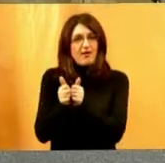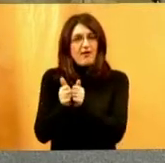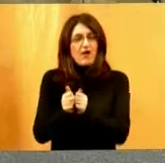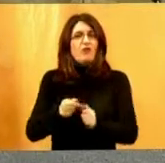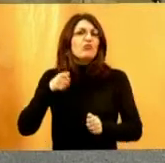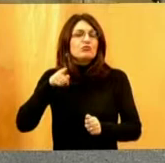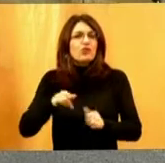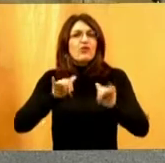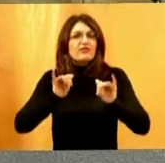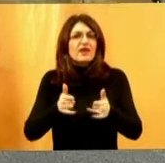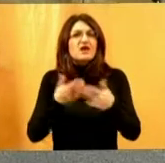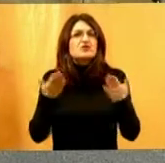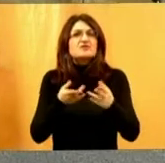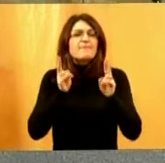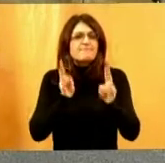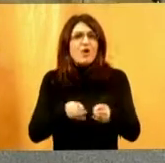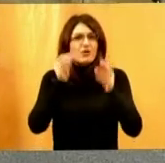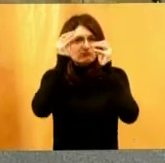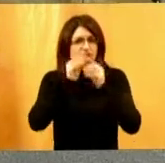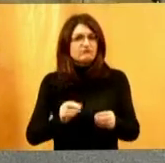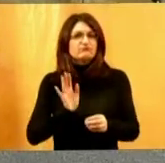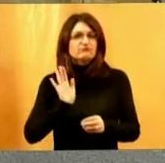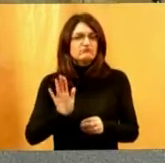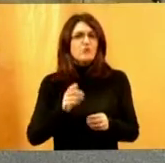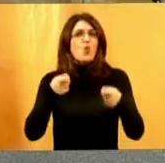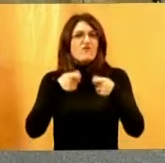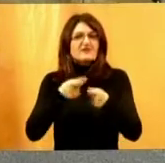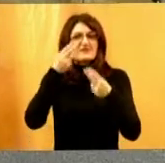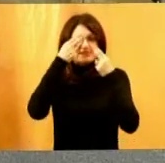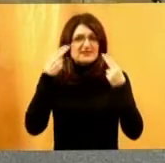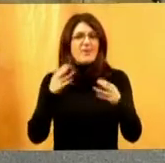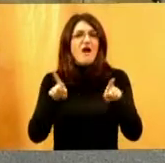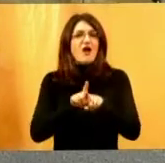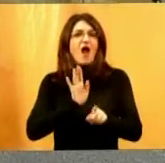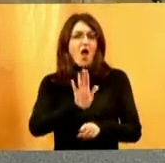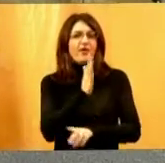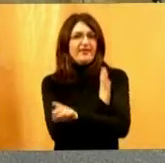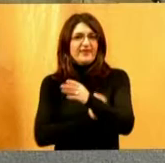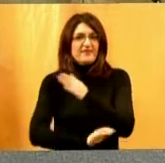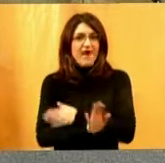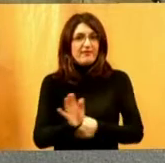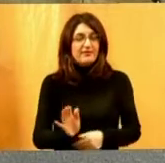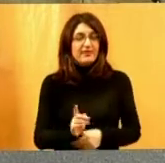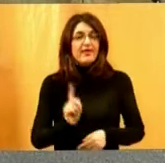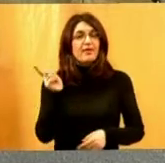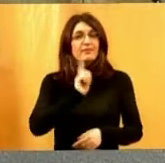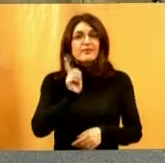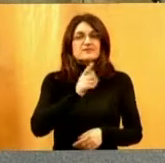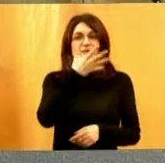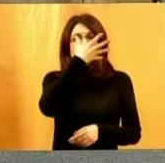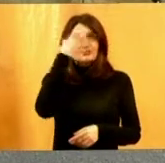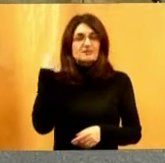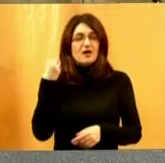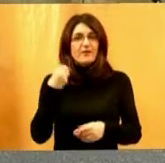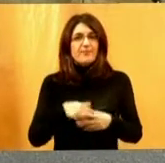činjenice koje se moraju respektirati kad je riječ osljepoći kao invaliditetu. Jer ne smijemo zaboraviti